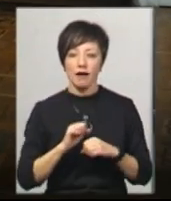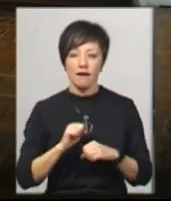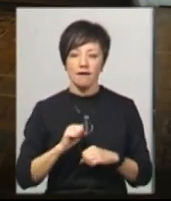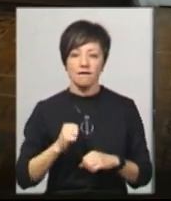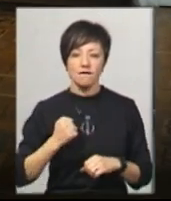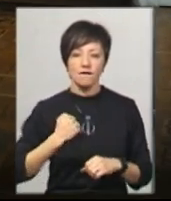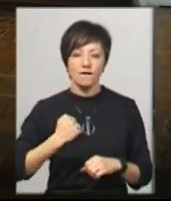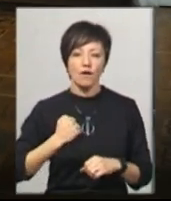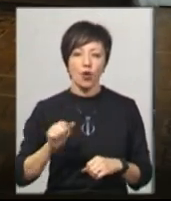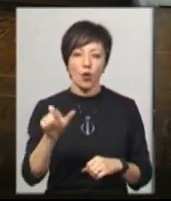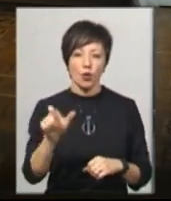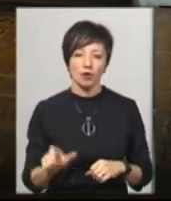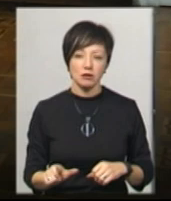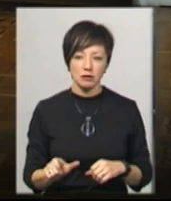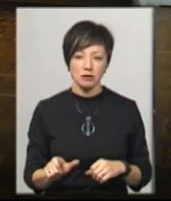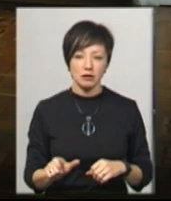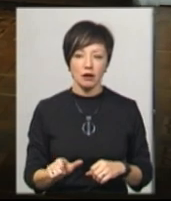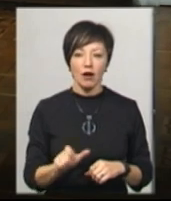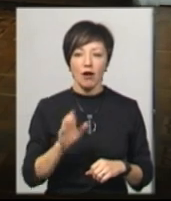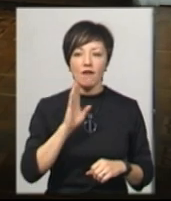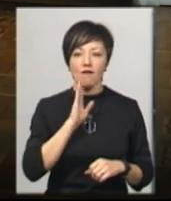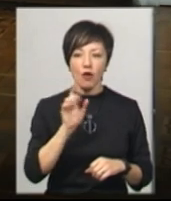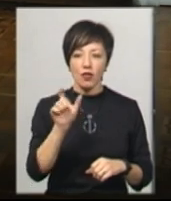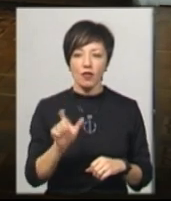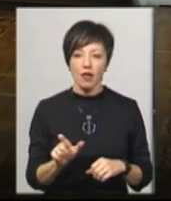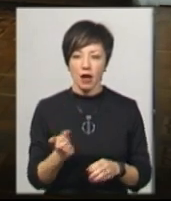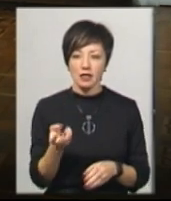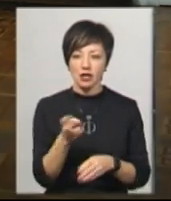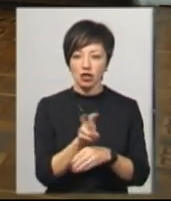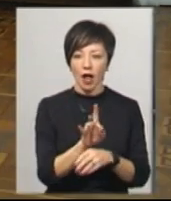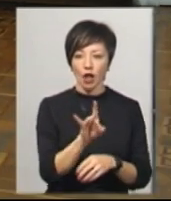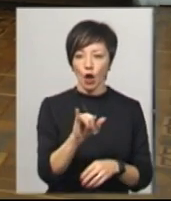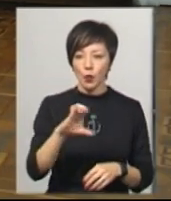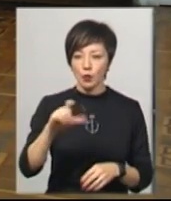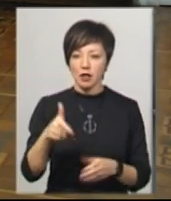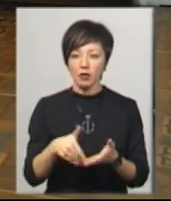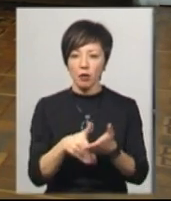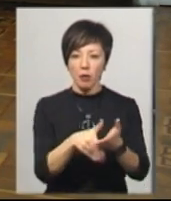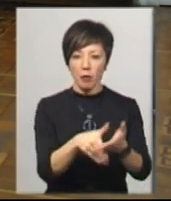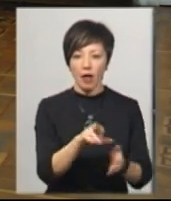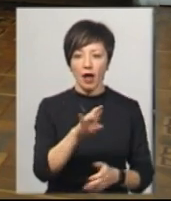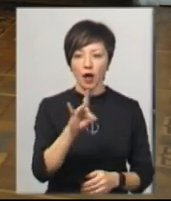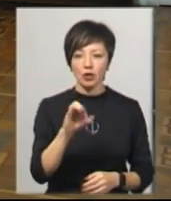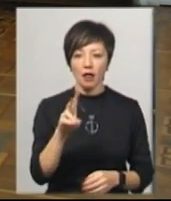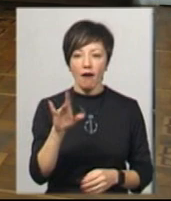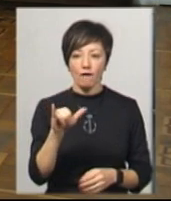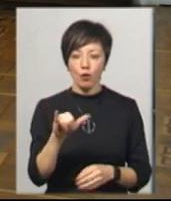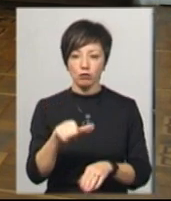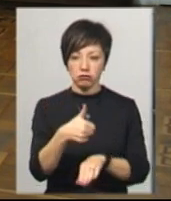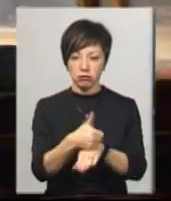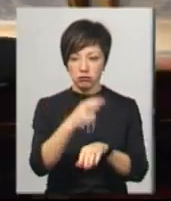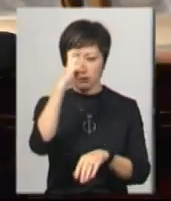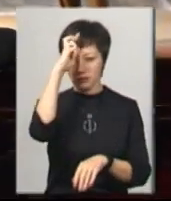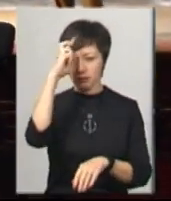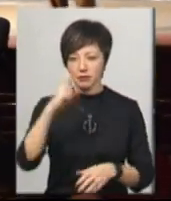жінка воїн, вона зайшла на Русь і вона допомогла Ярославу стати на трон по